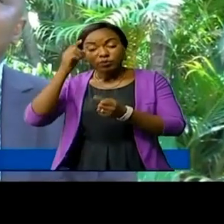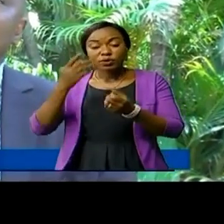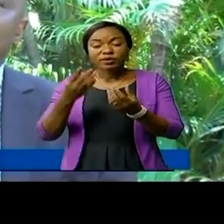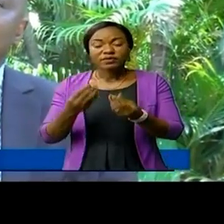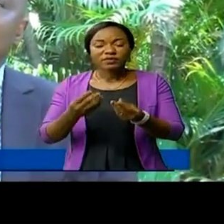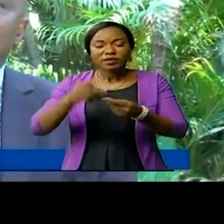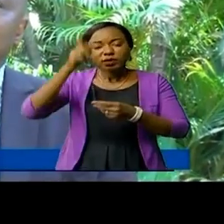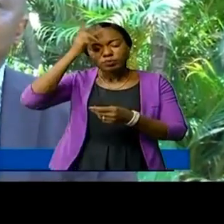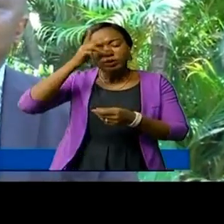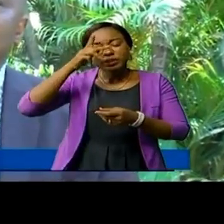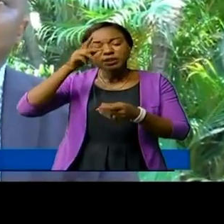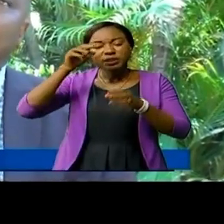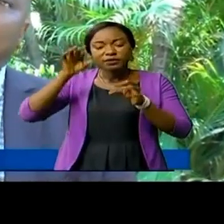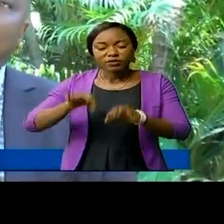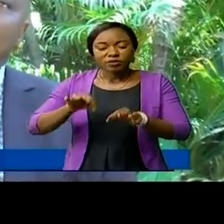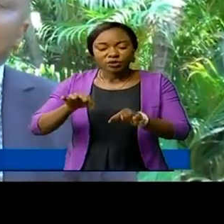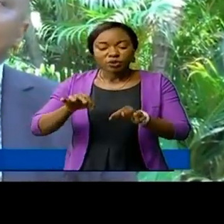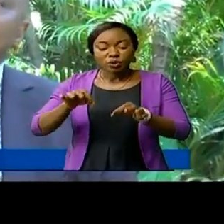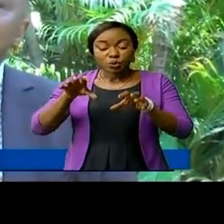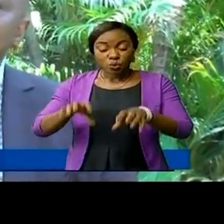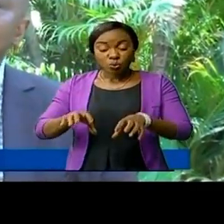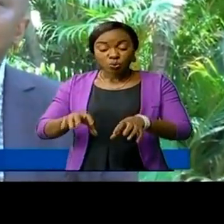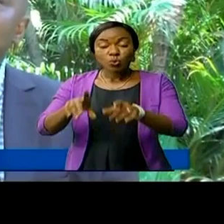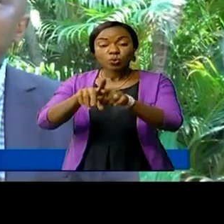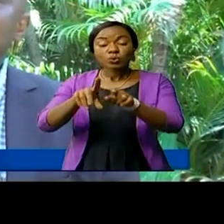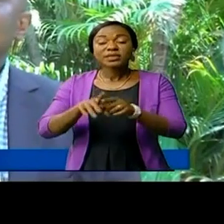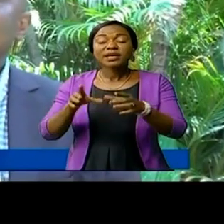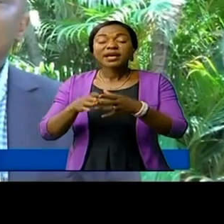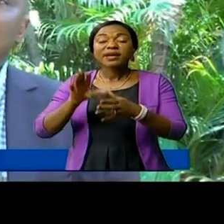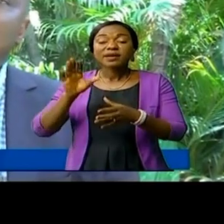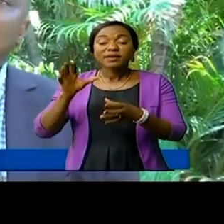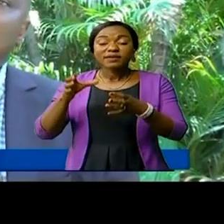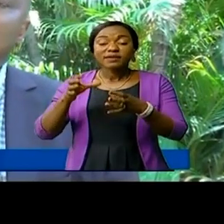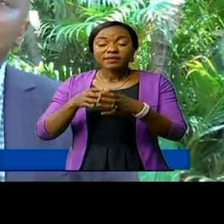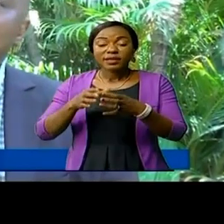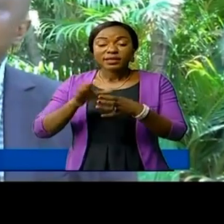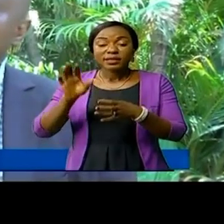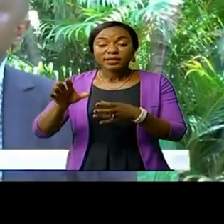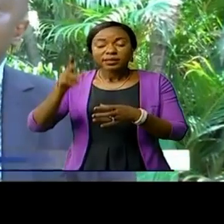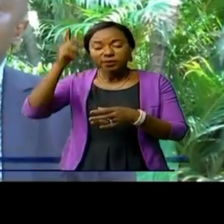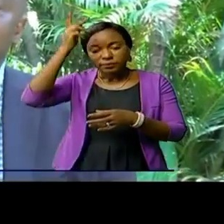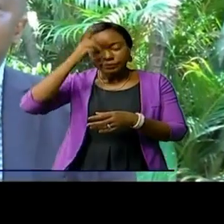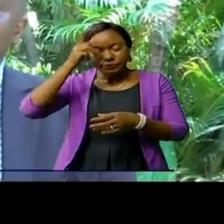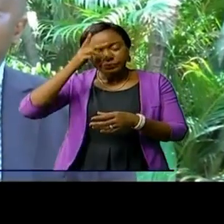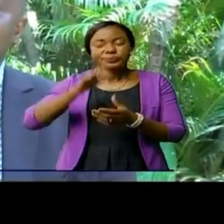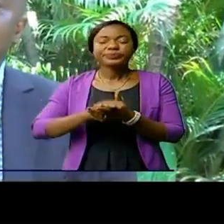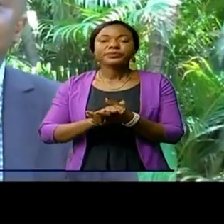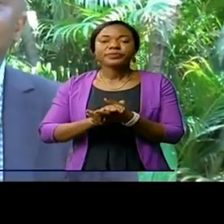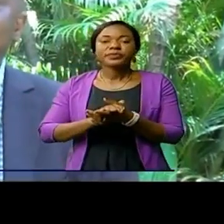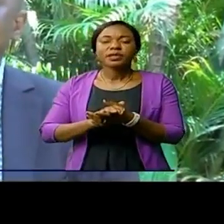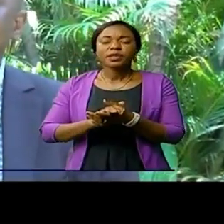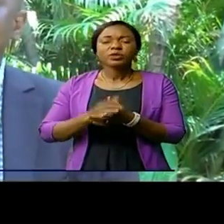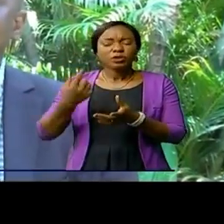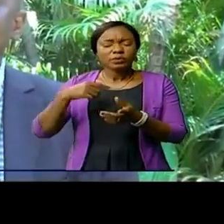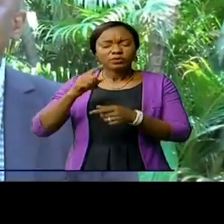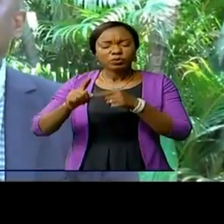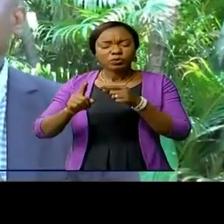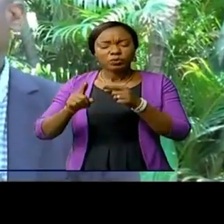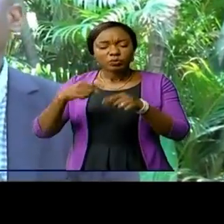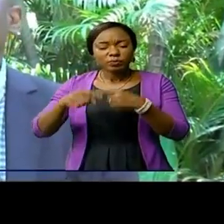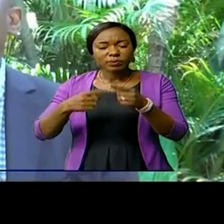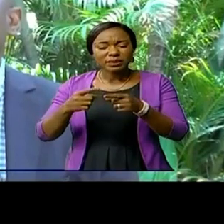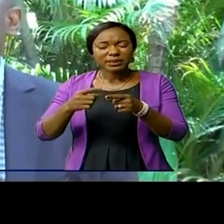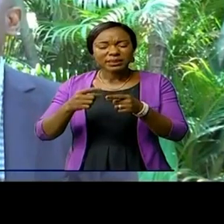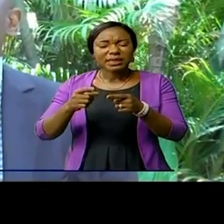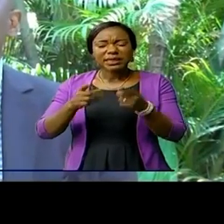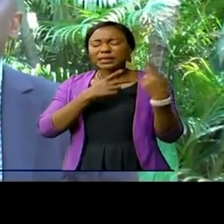politique foncière en RDC. Et avec cette politique, nous allons la combler en vite. Depuis très longtemps, la RDC ne disposait